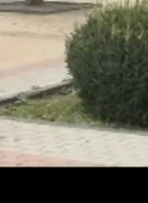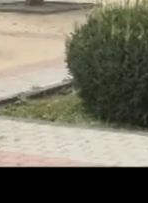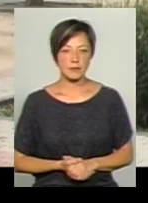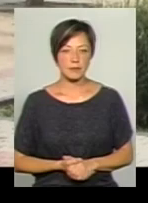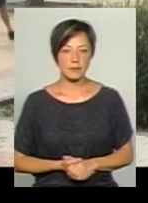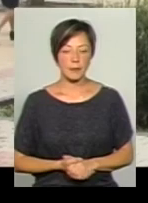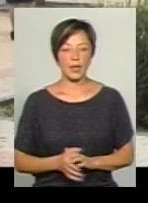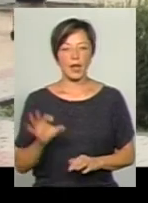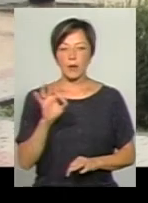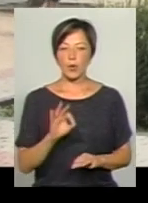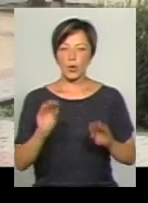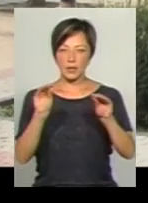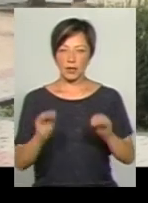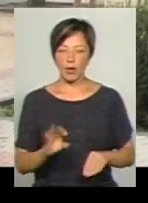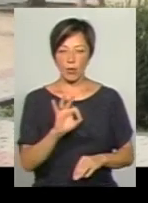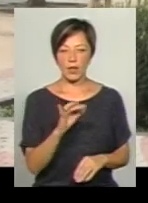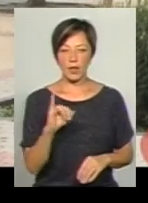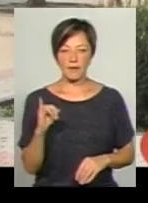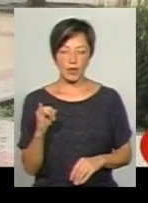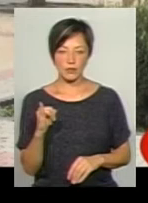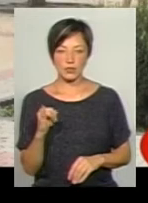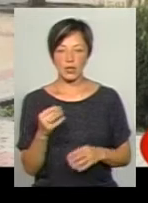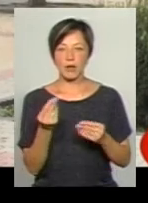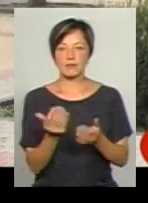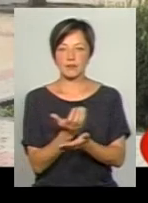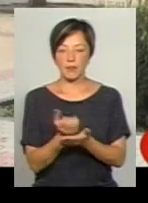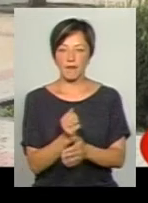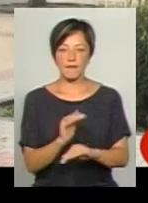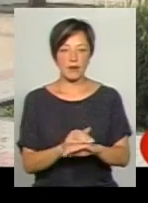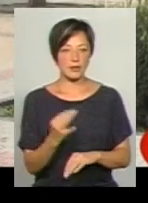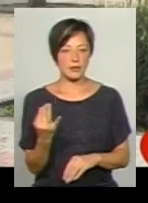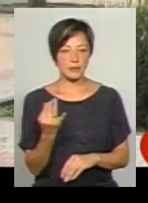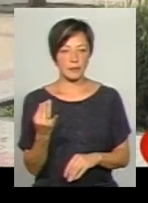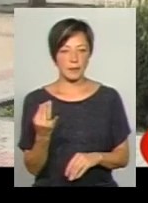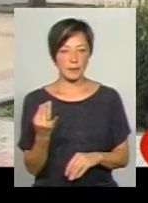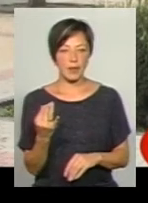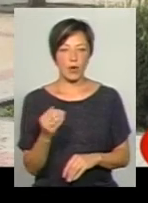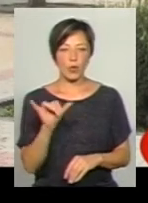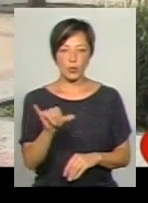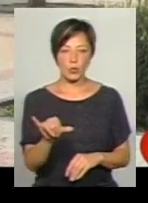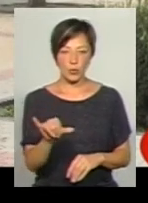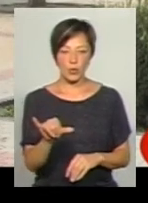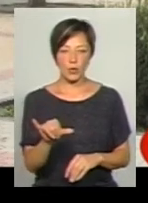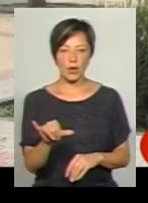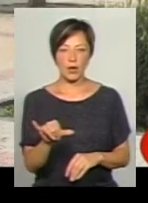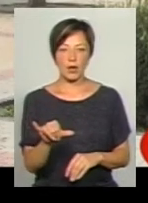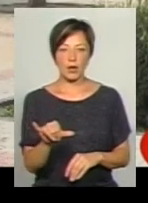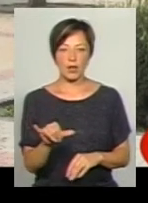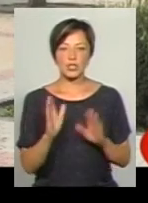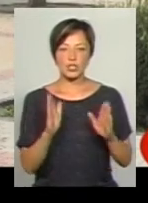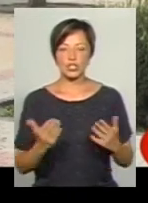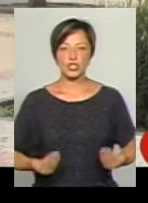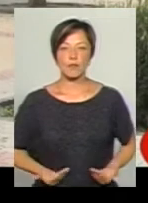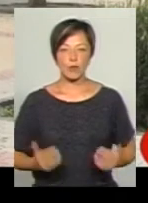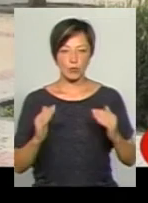Отже, стосовно декларації Олега Івановича, то найбільш цікавим є той факт, що у нього з нерухомості лише житловий